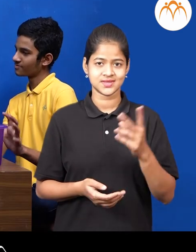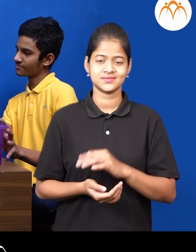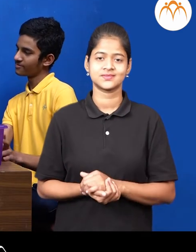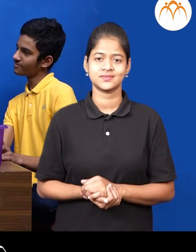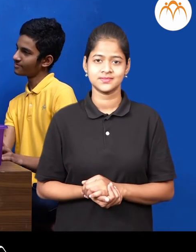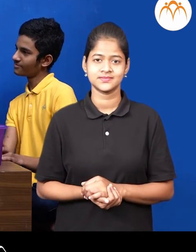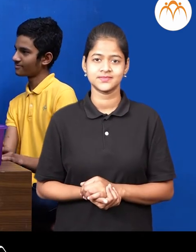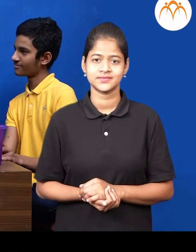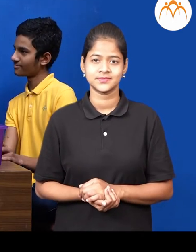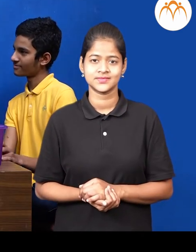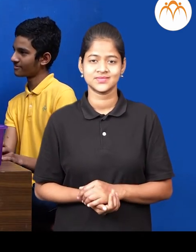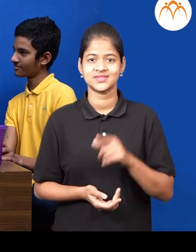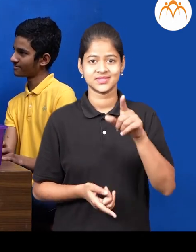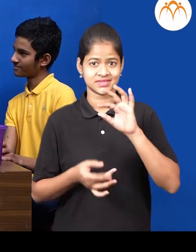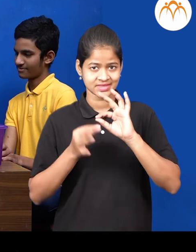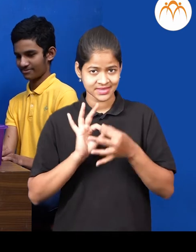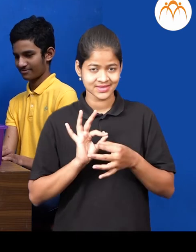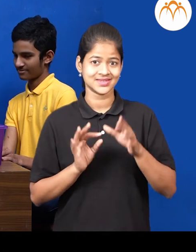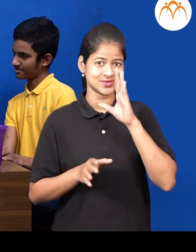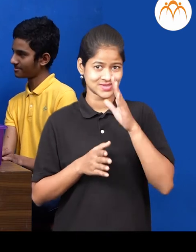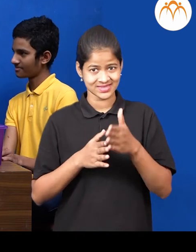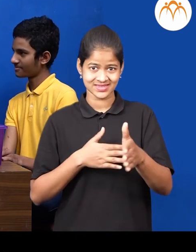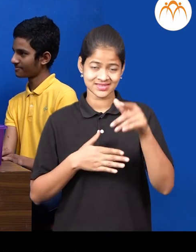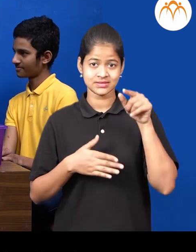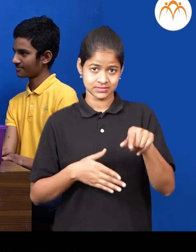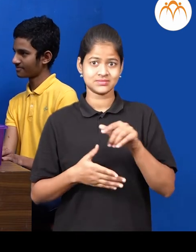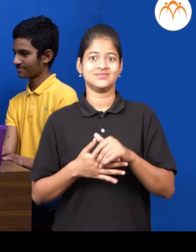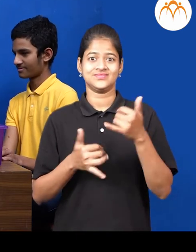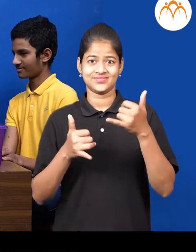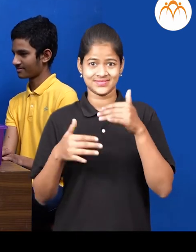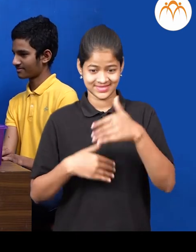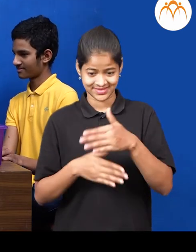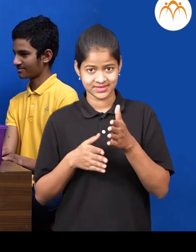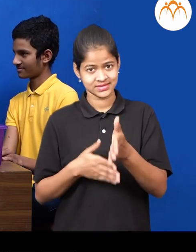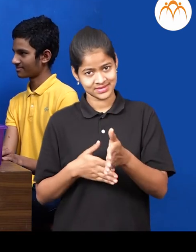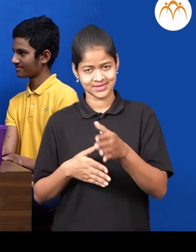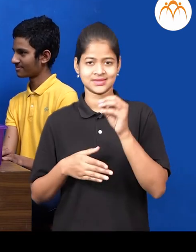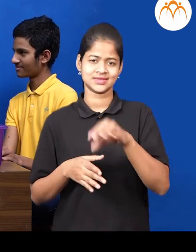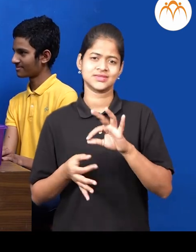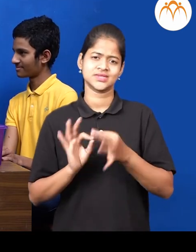आता कसा छान जाला? यहार तागड़ीचे वस्तु, यहार भातुकलीचे आणि, यहार इतर वस्तु.